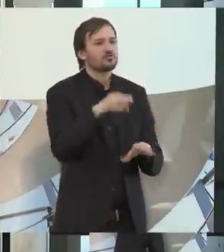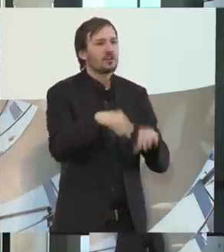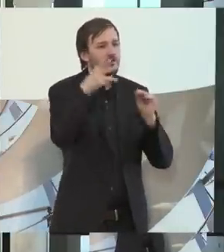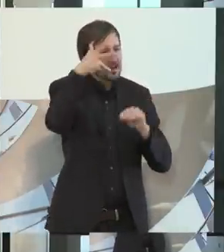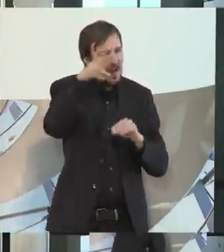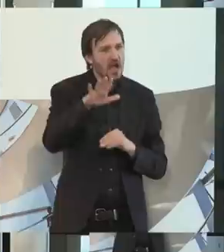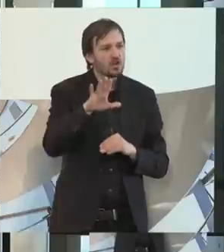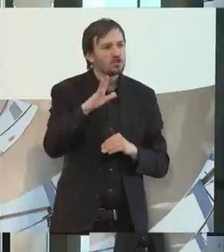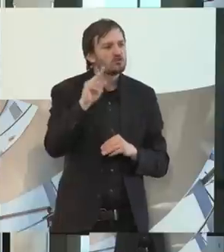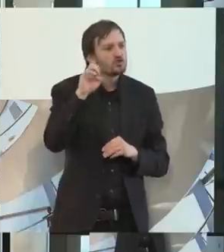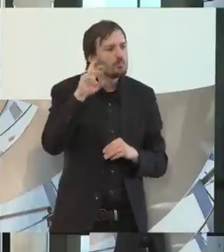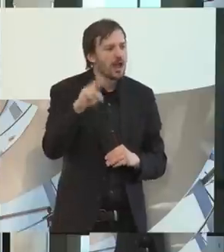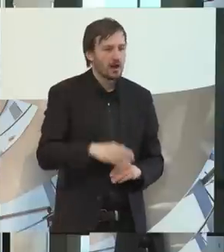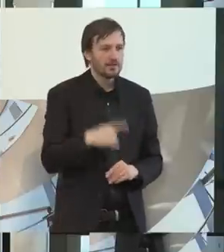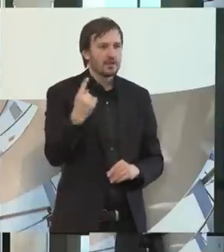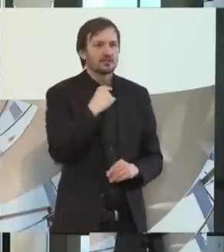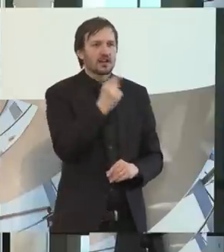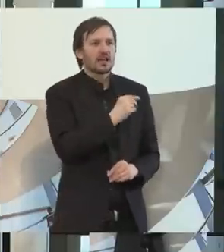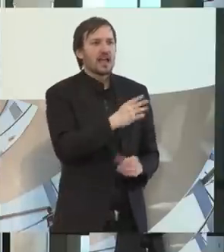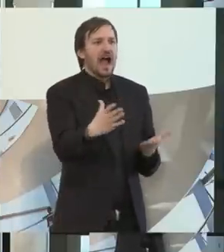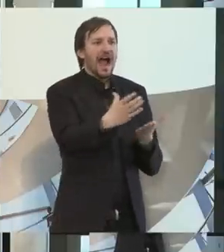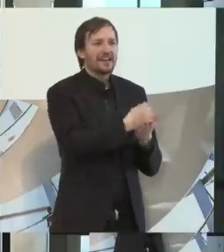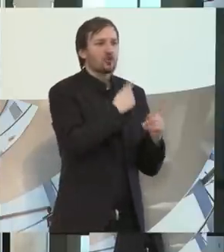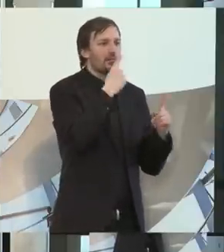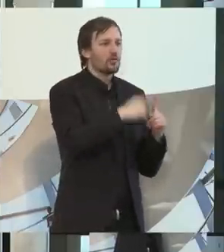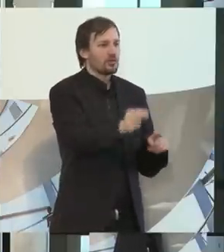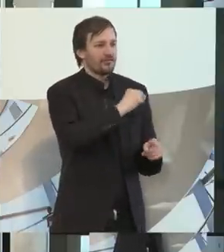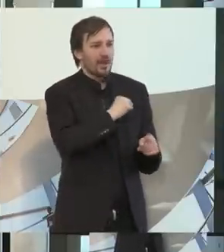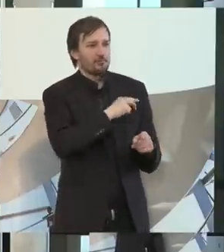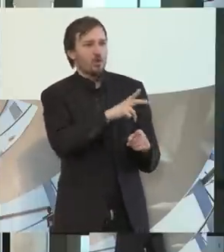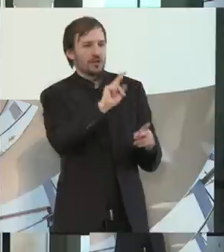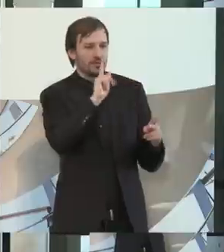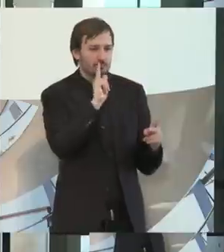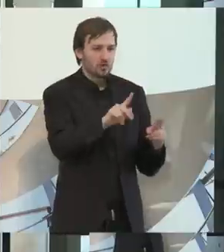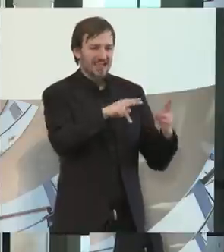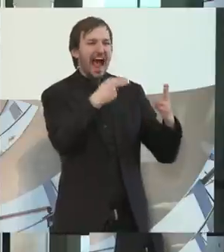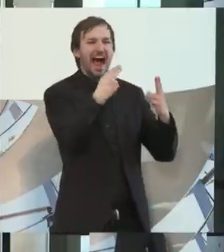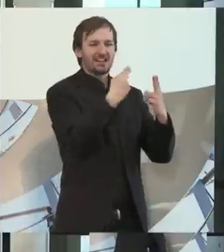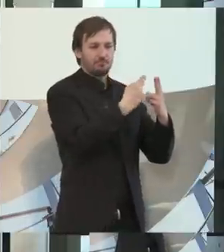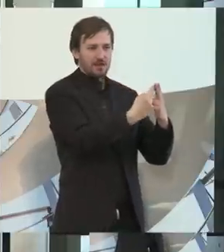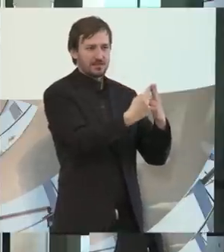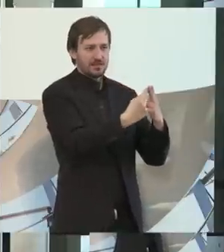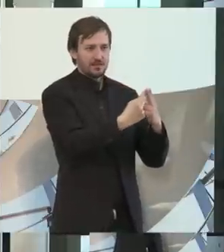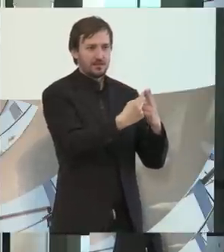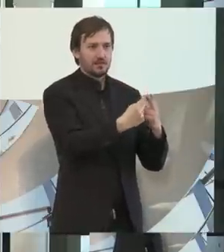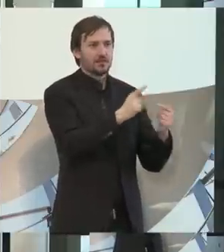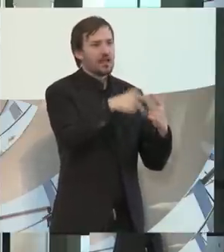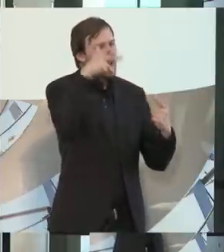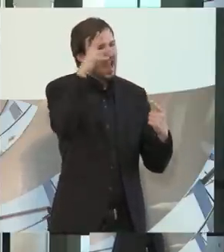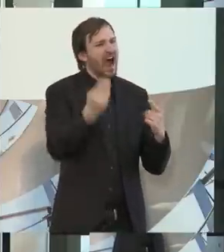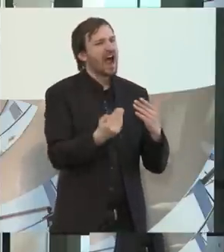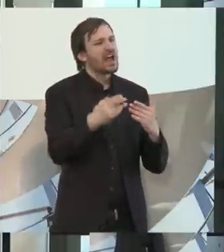der gesagt hat, Einkommen und Vermögen müsste angepasst werden. Ich möchte fortfahren mit Herrn Laumann, der sagte,